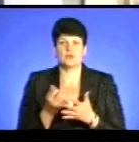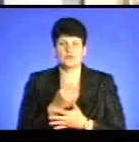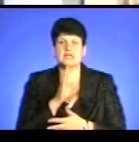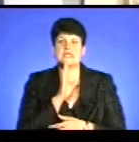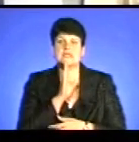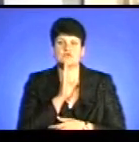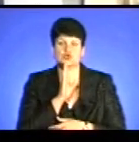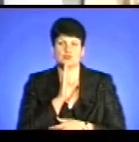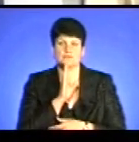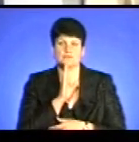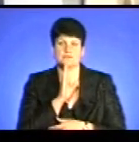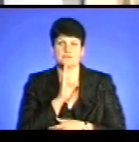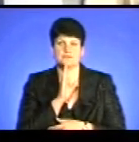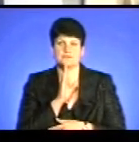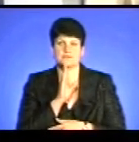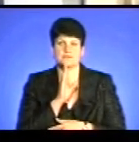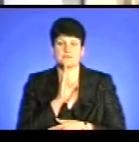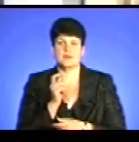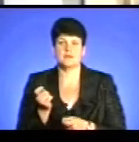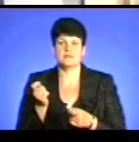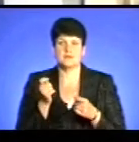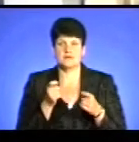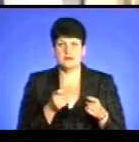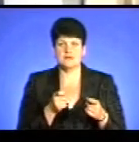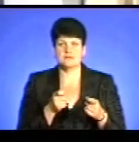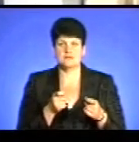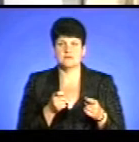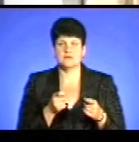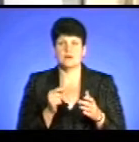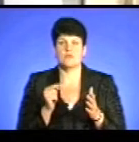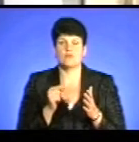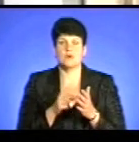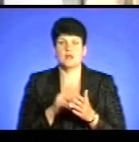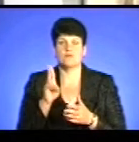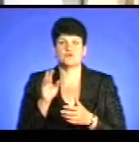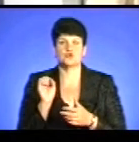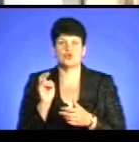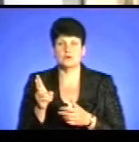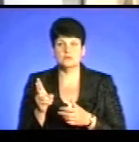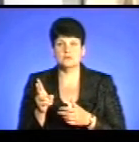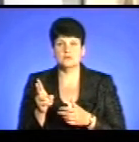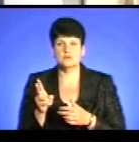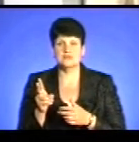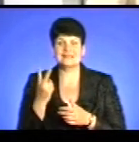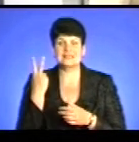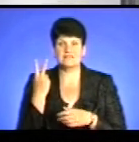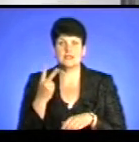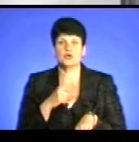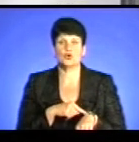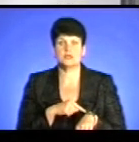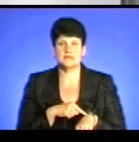дівчину, потім приїжджали на станцію і вона потім впала в шок. Шоковий стан. Ми дві години